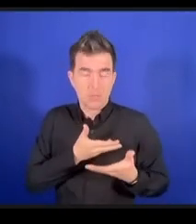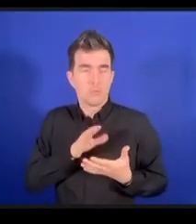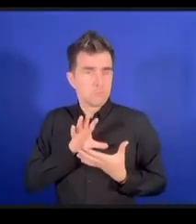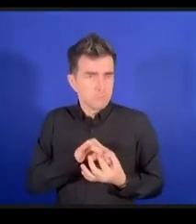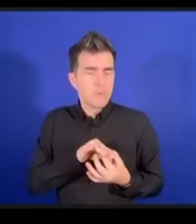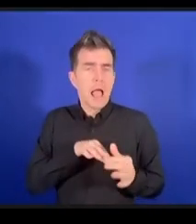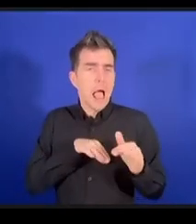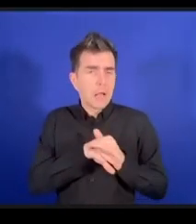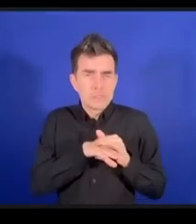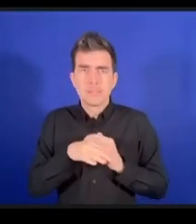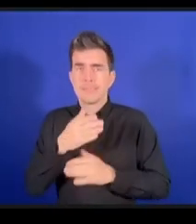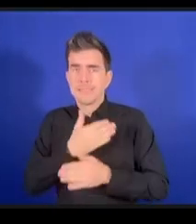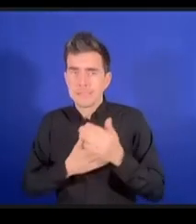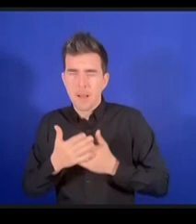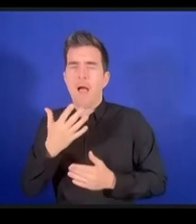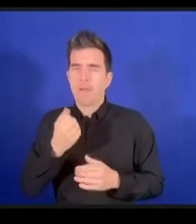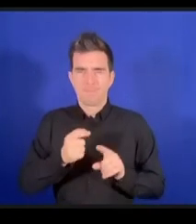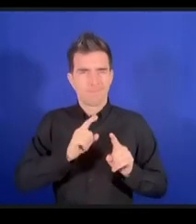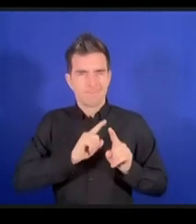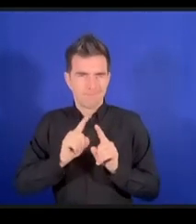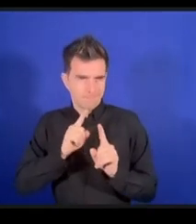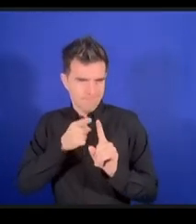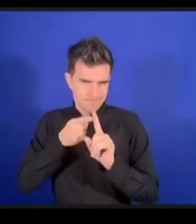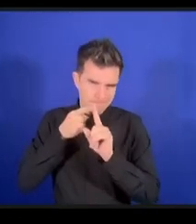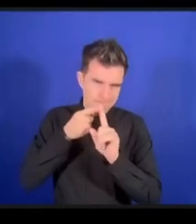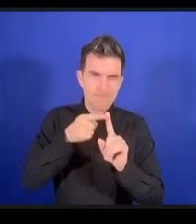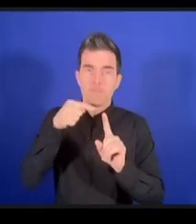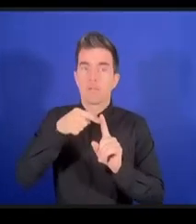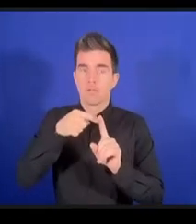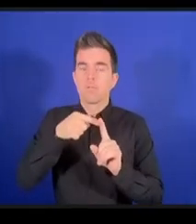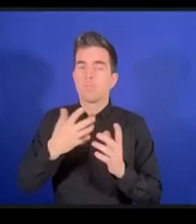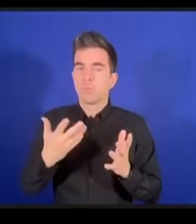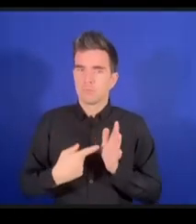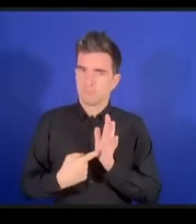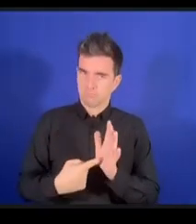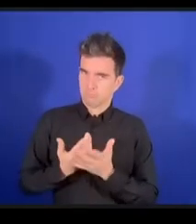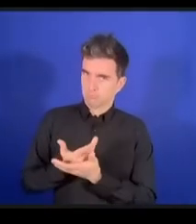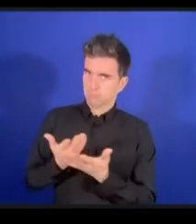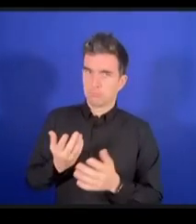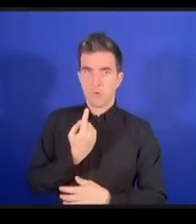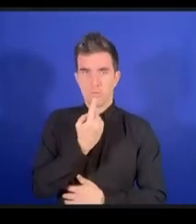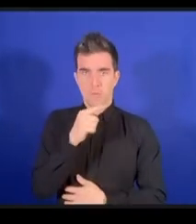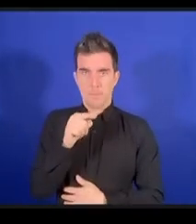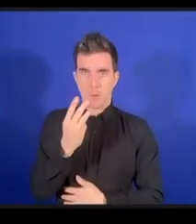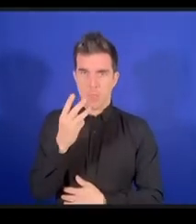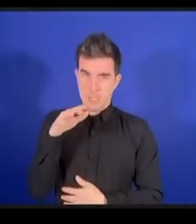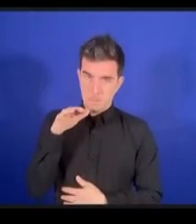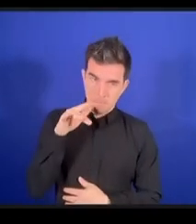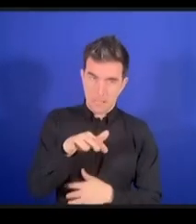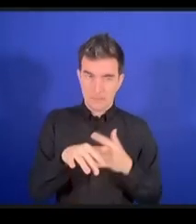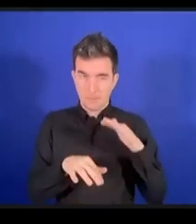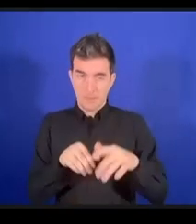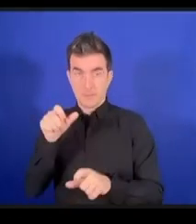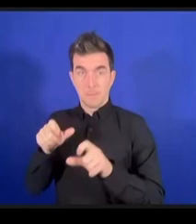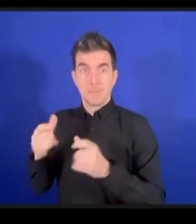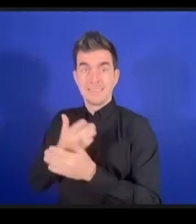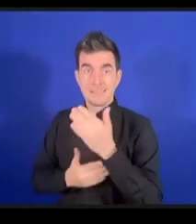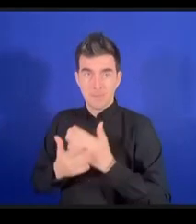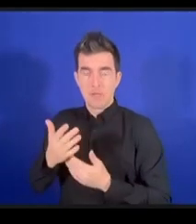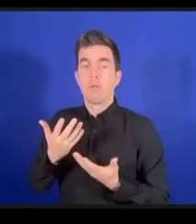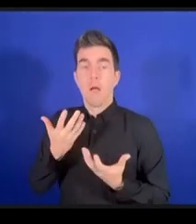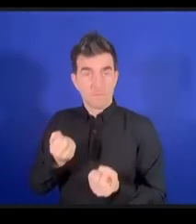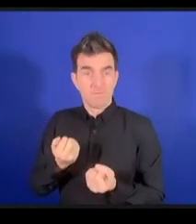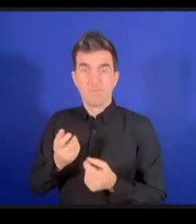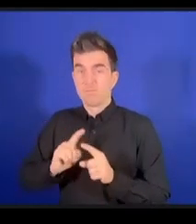Ce sont... Donc c'est au-delà du genre, au-delà de la situation géographique.